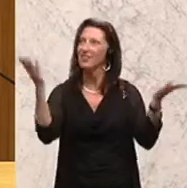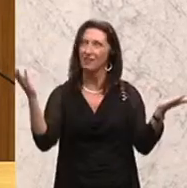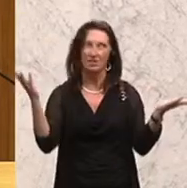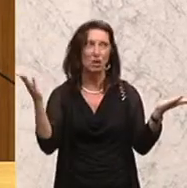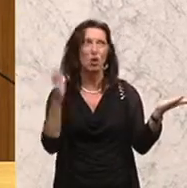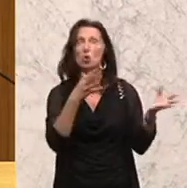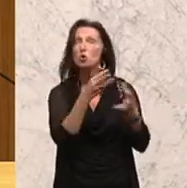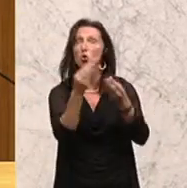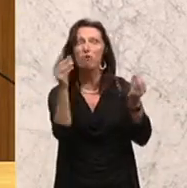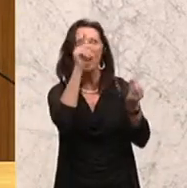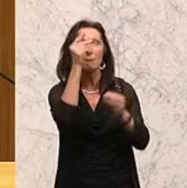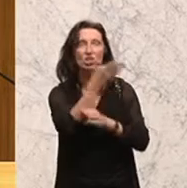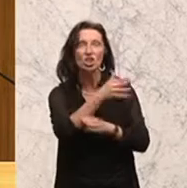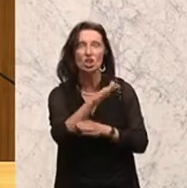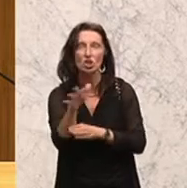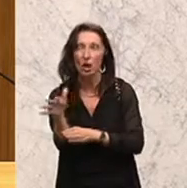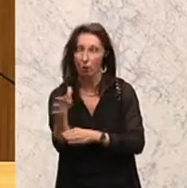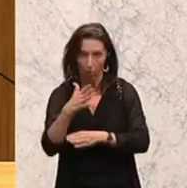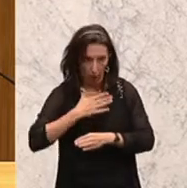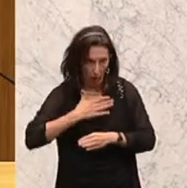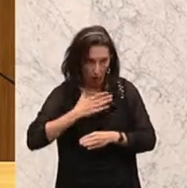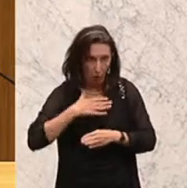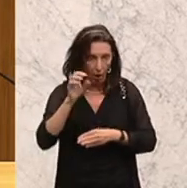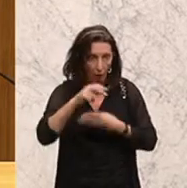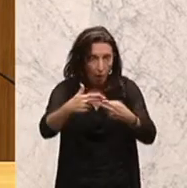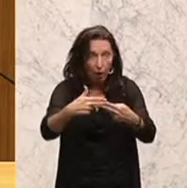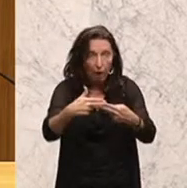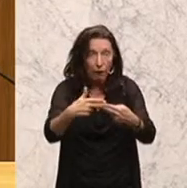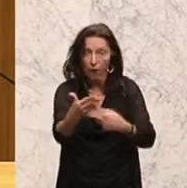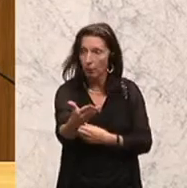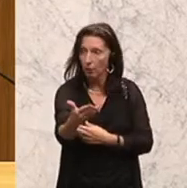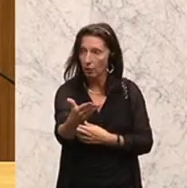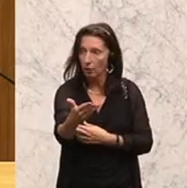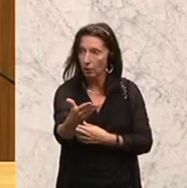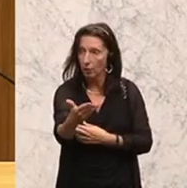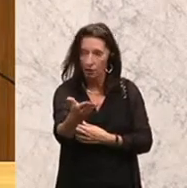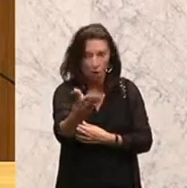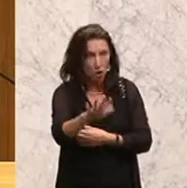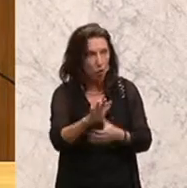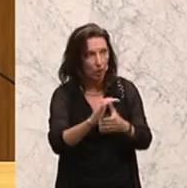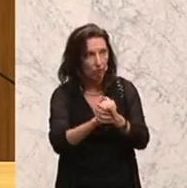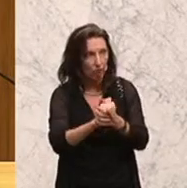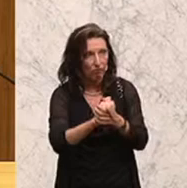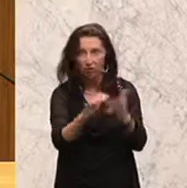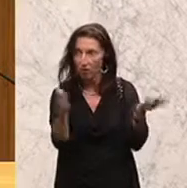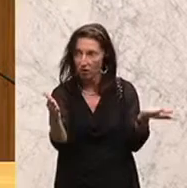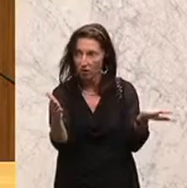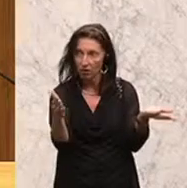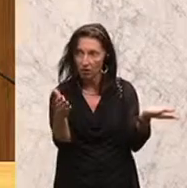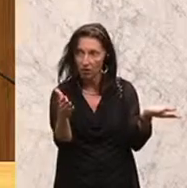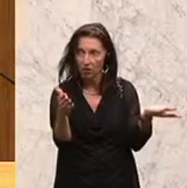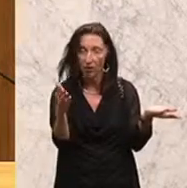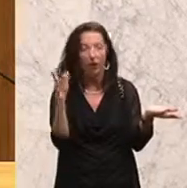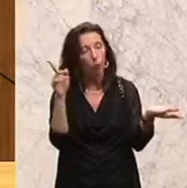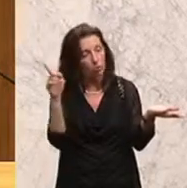Menschen wie vor unserer Haustüre. In Nichtkriegen. Sie sind im Frieden gestorben, aber sie sind nicht in Frieden gestorben. Und